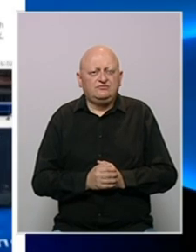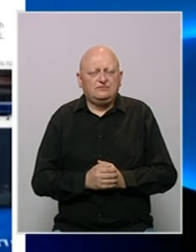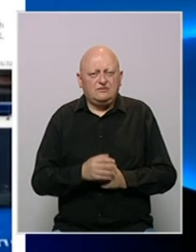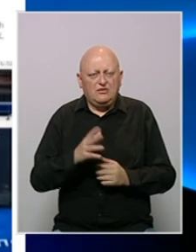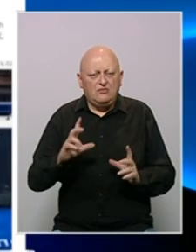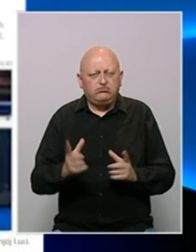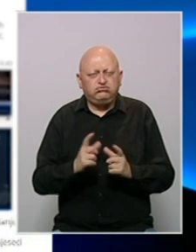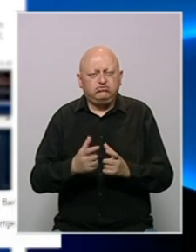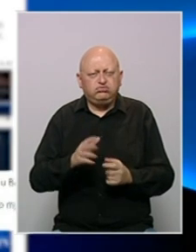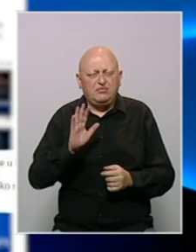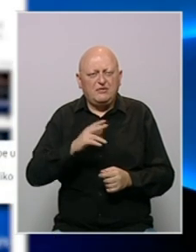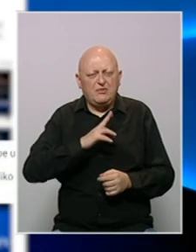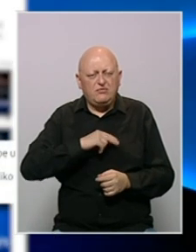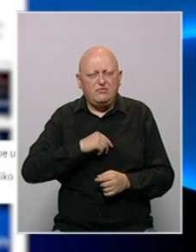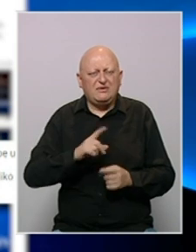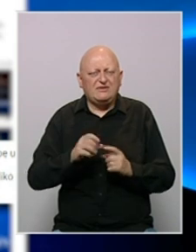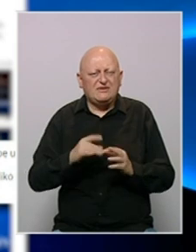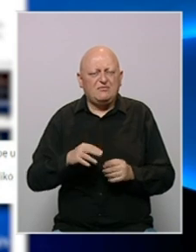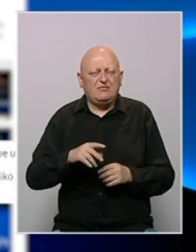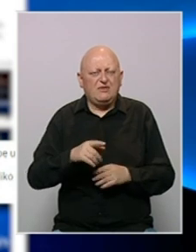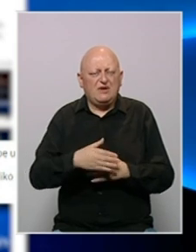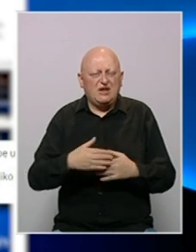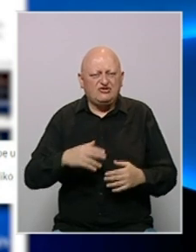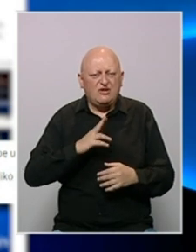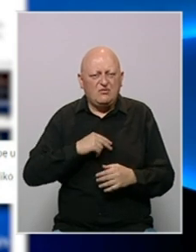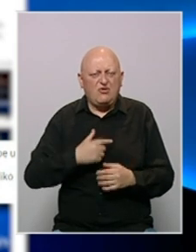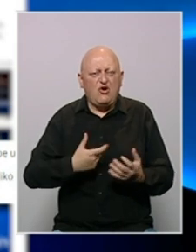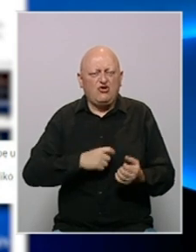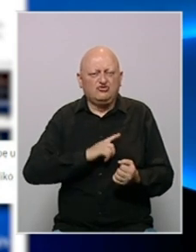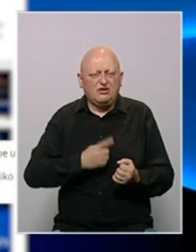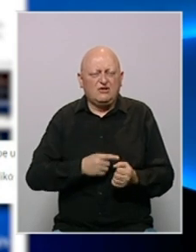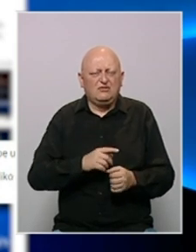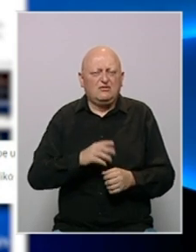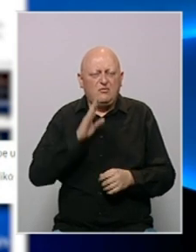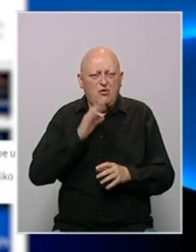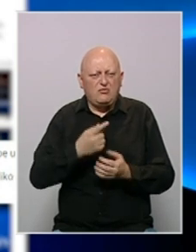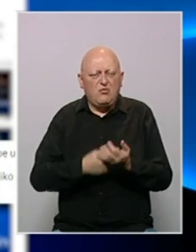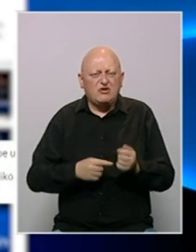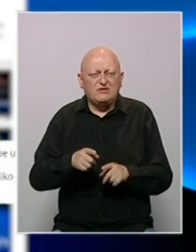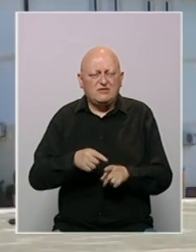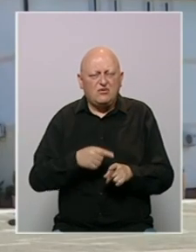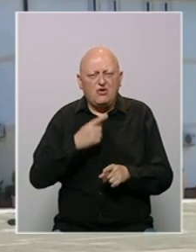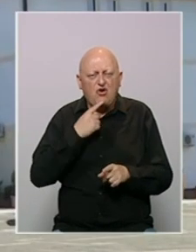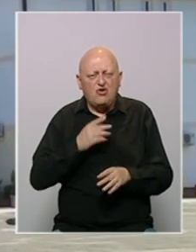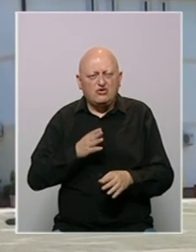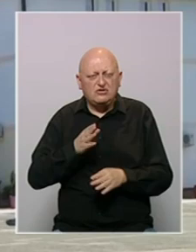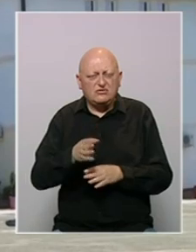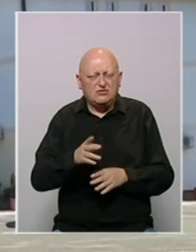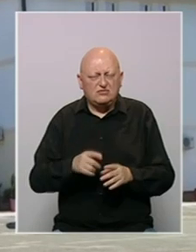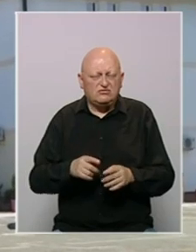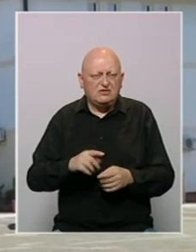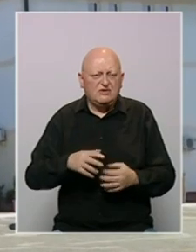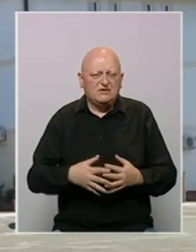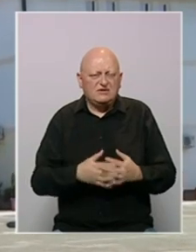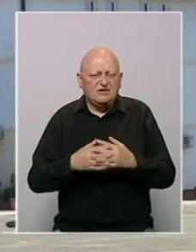Učestala hapšenja pripadnika Mupa, SIP, OBE, granične policije, oružanih snaga BiH posljednjih meseci, koji su direktno ili indirektno